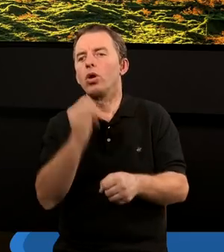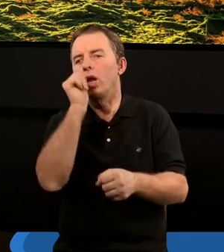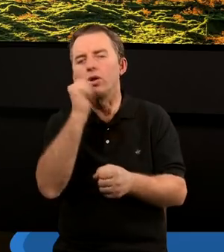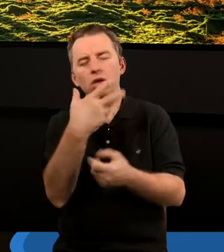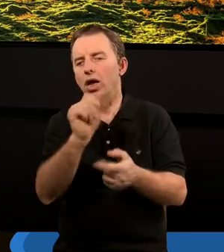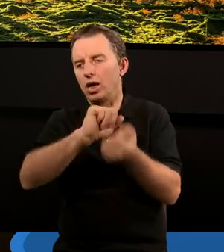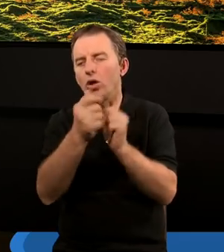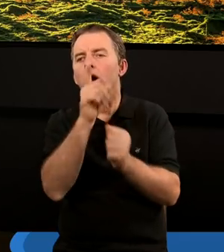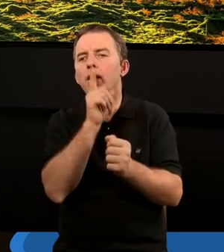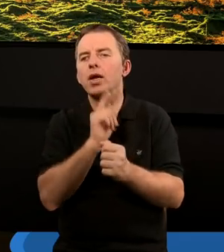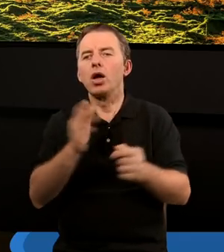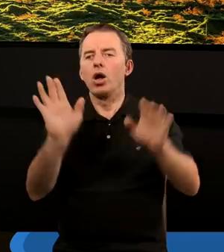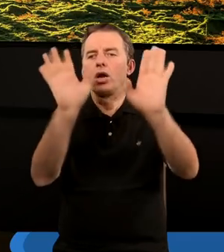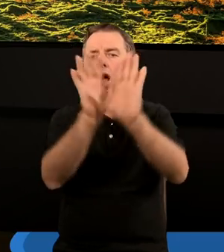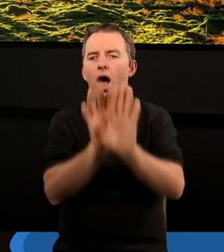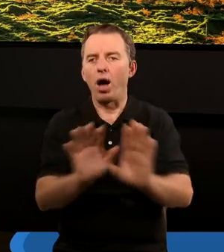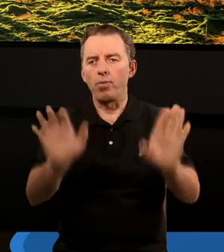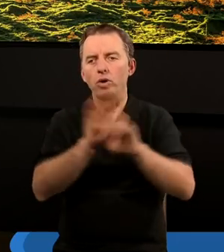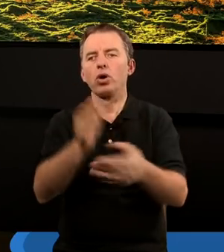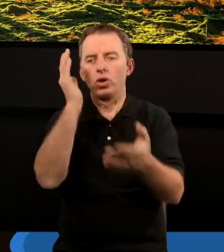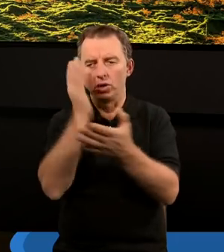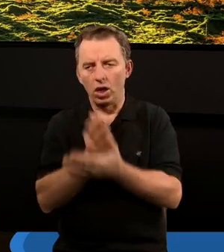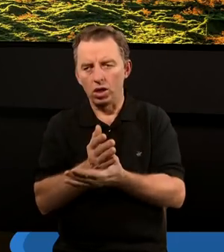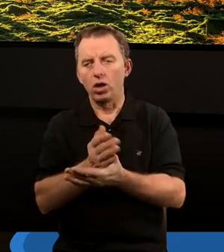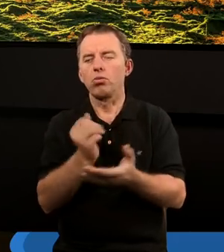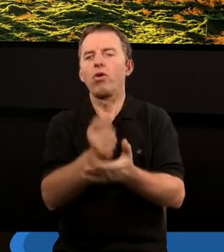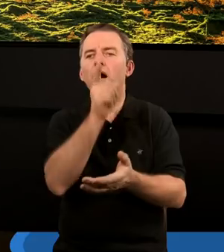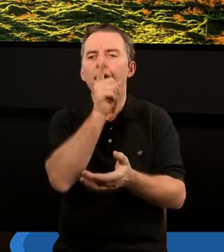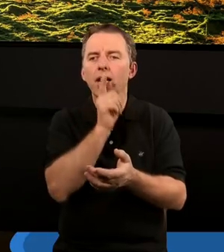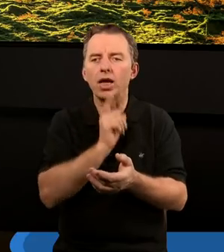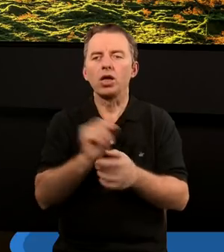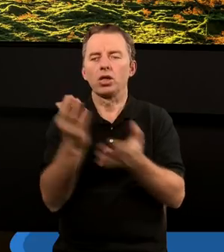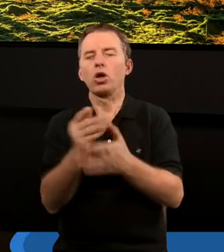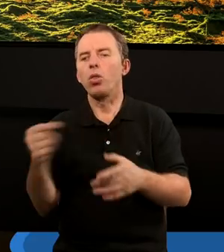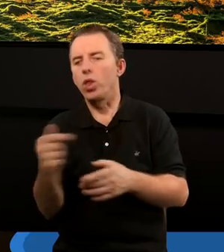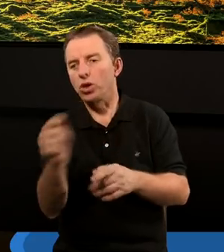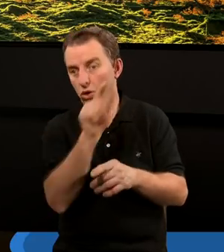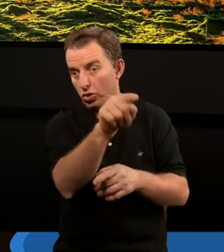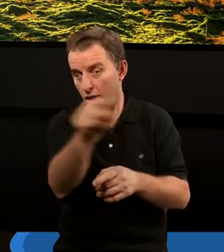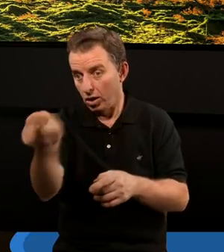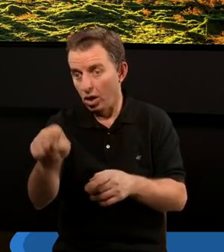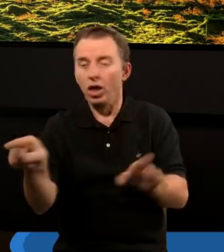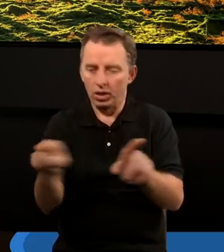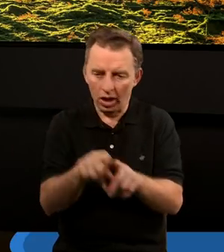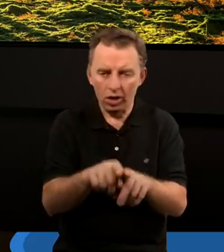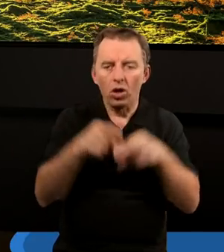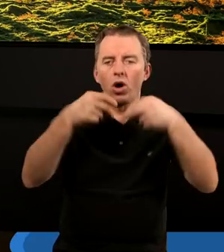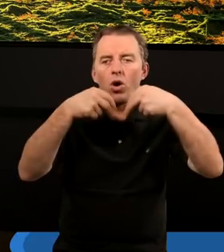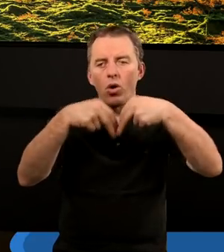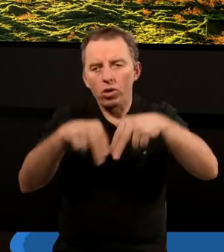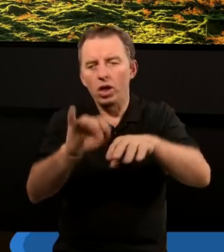co dzień nie są religijnym, myślą, że nabożeństwa to są tylko kwestie ludzi religijnych, ich dotyczą. Oni też oddają